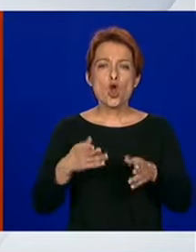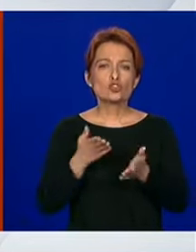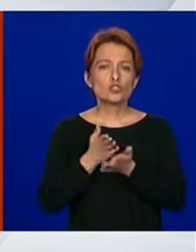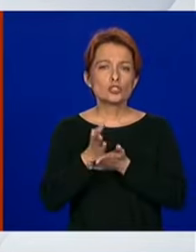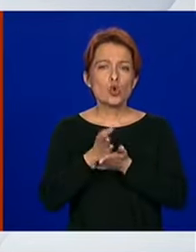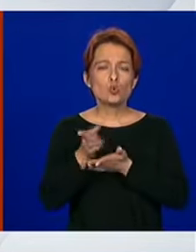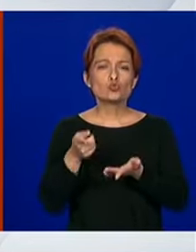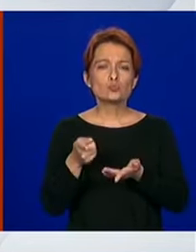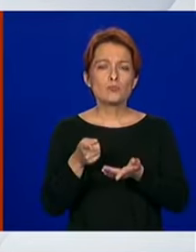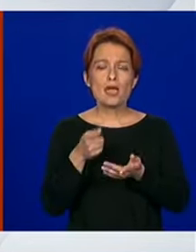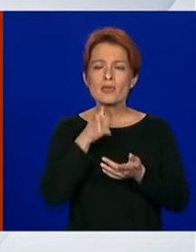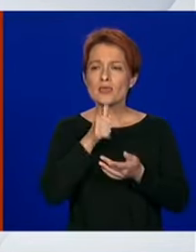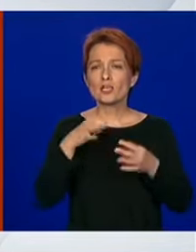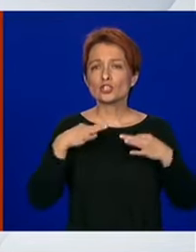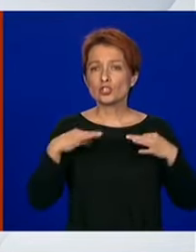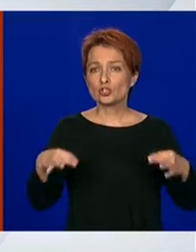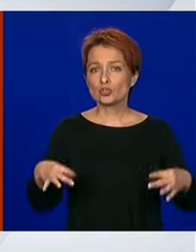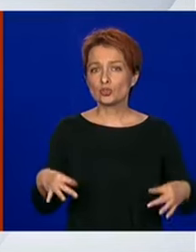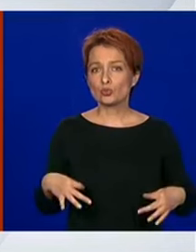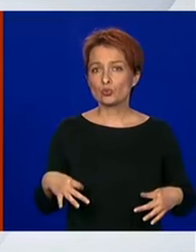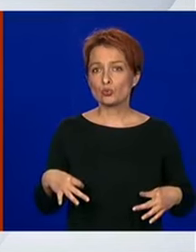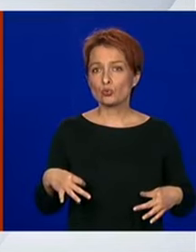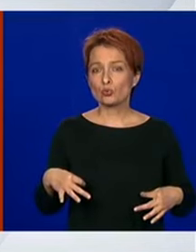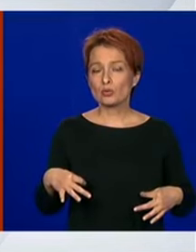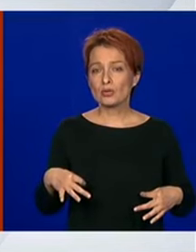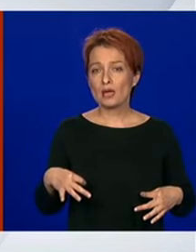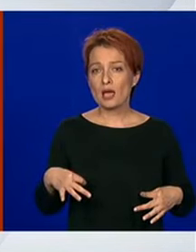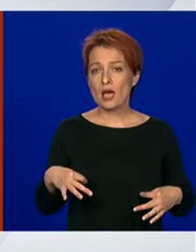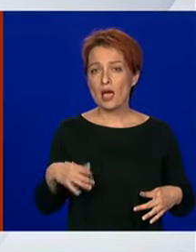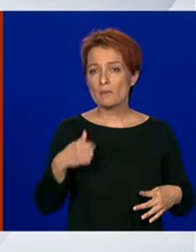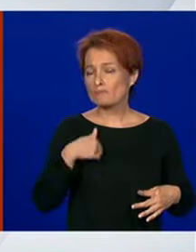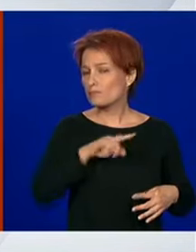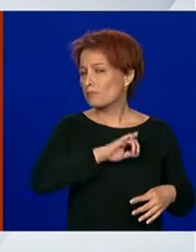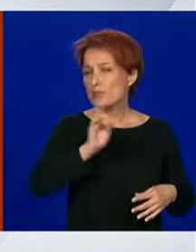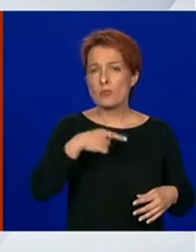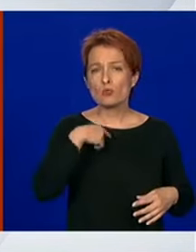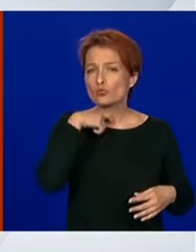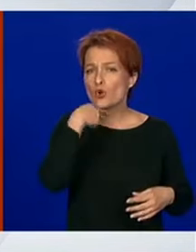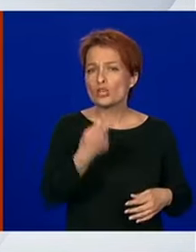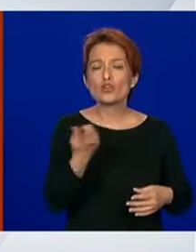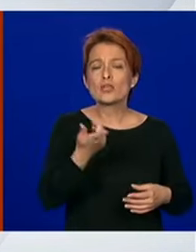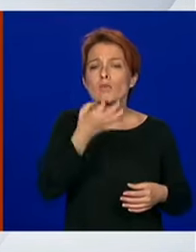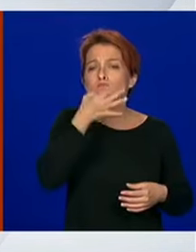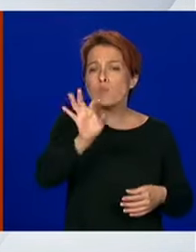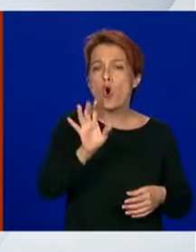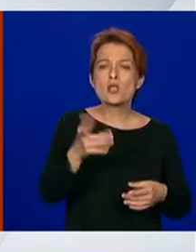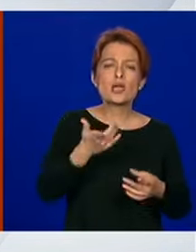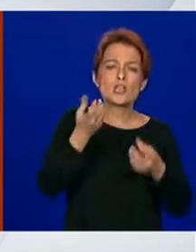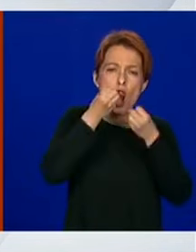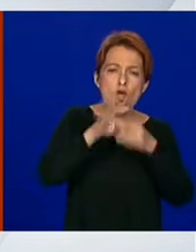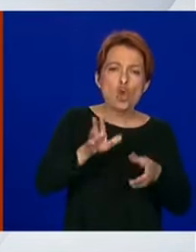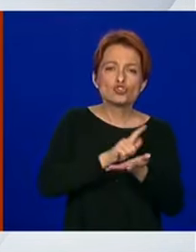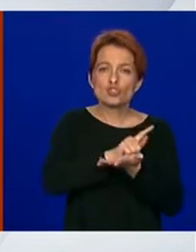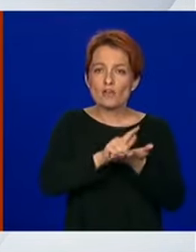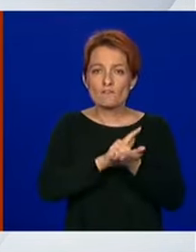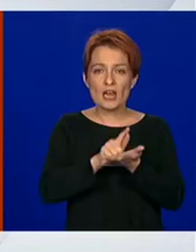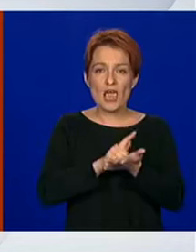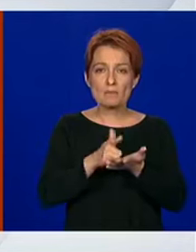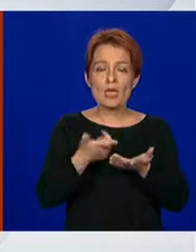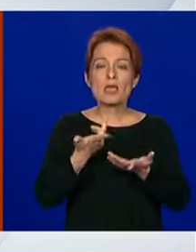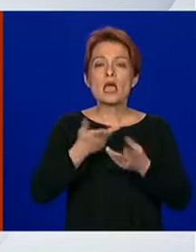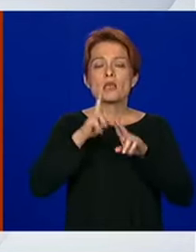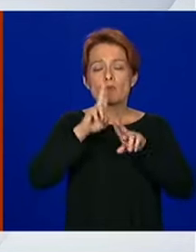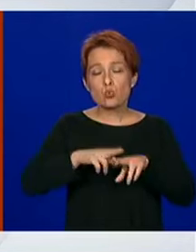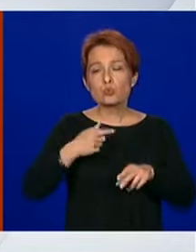epidemijološkoj struci nije da govori o tome kad bi bilo bolje ili kad bi bilo lošije dakle kad ćemo saznati